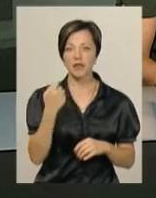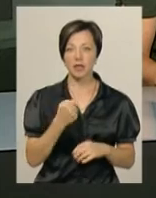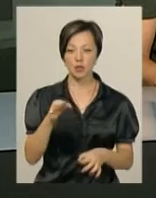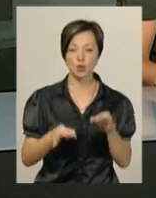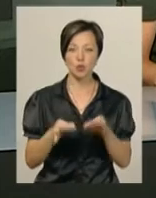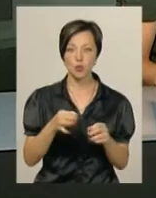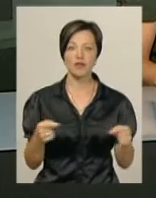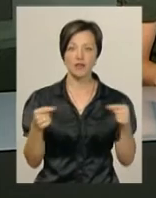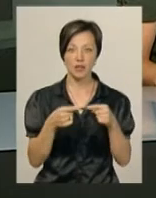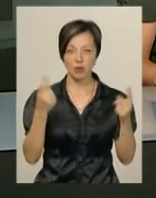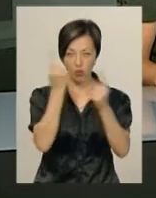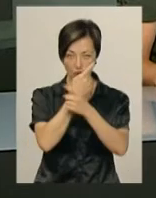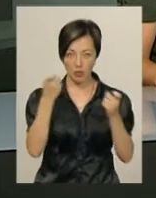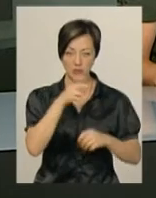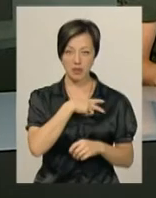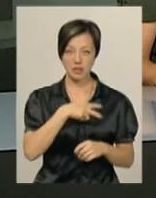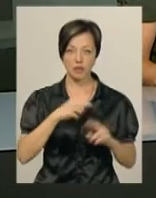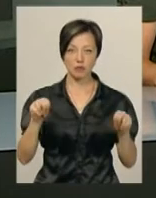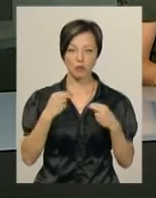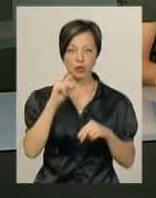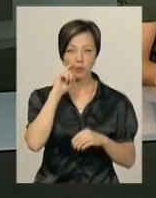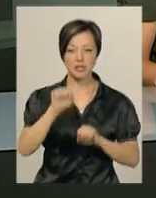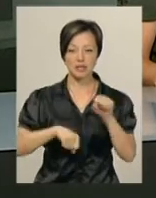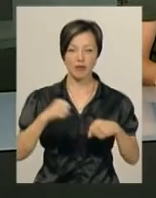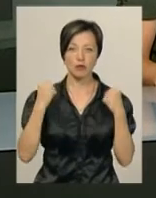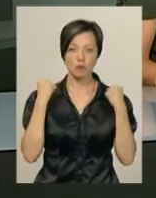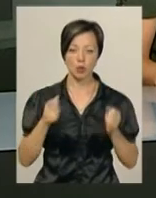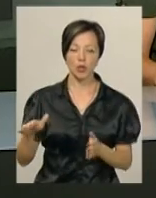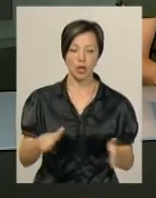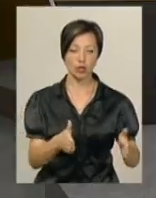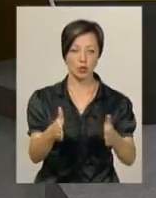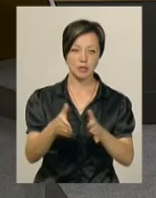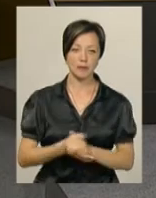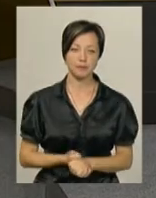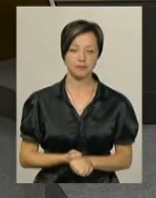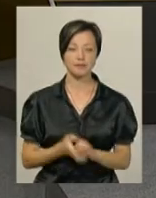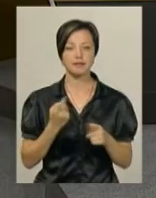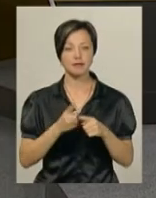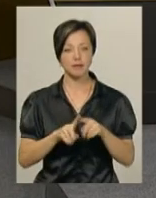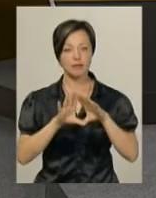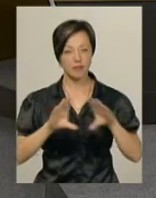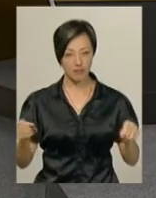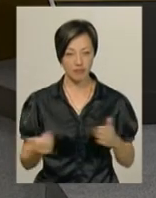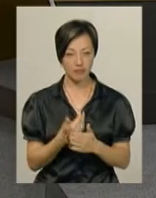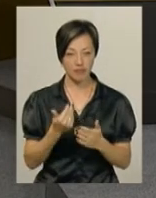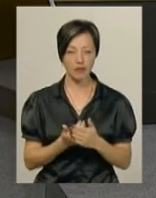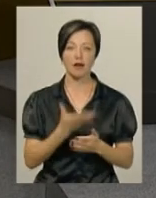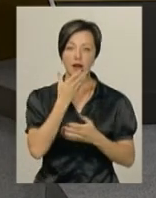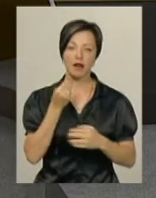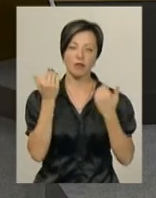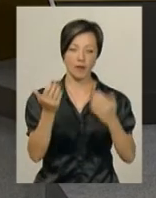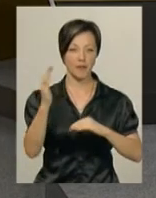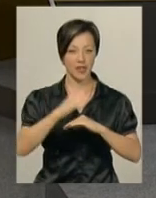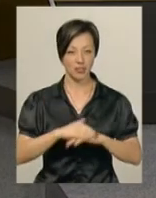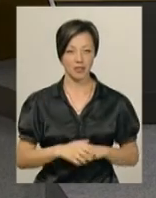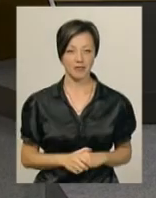судді визначать та оголосять призерів чемпіонату України з велоспорту на шосе. На цьому наш випуск завершено. Гарного вам